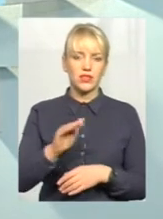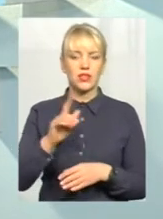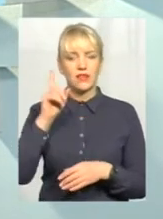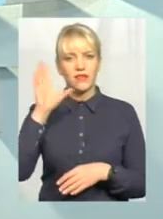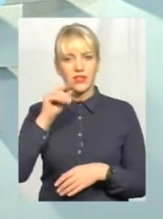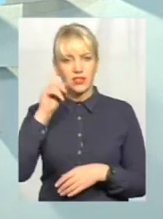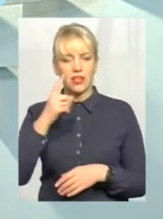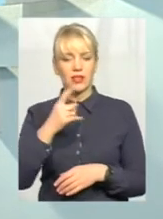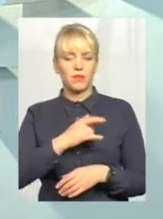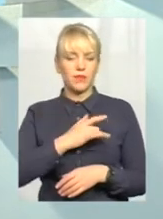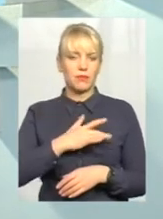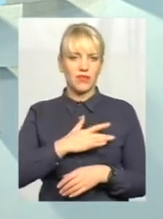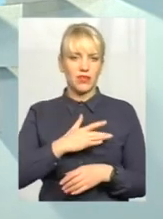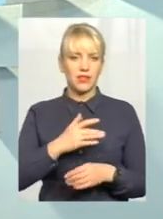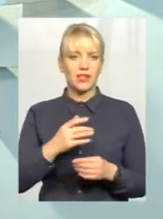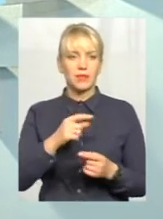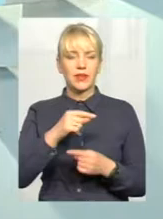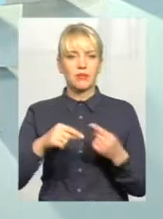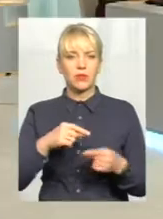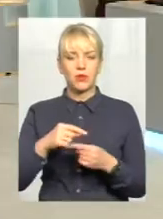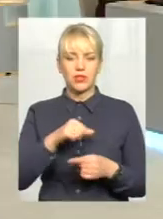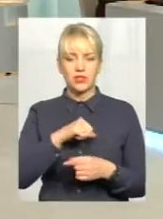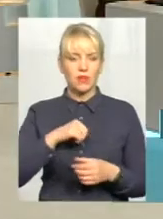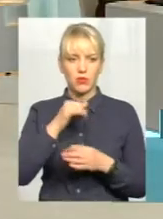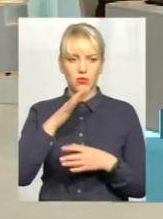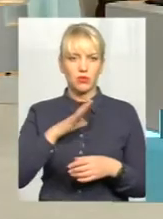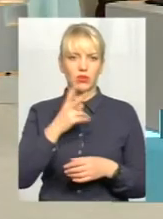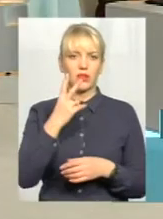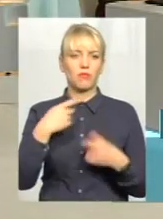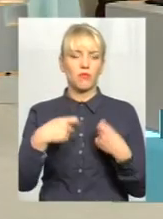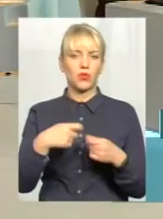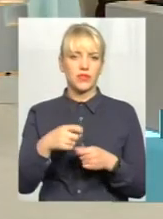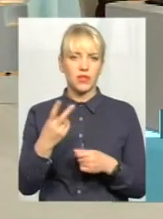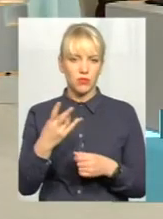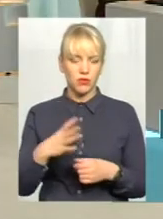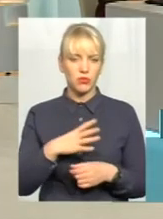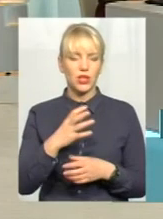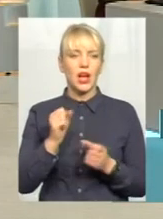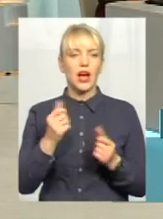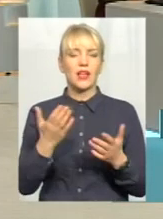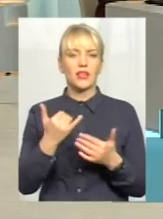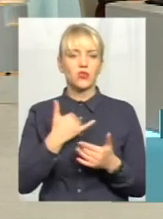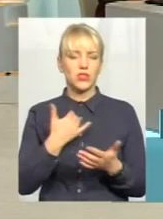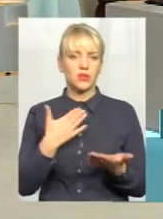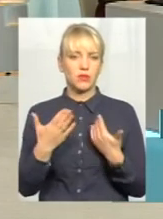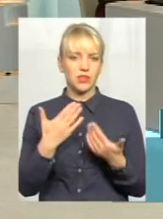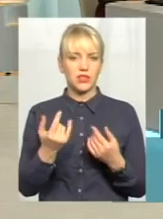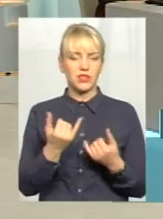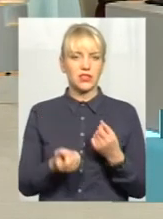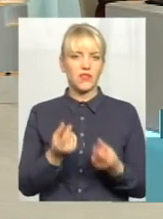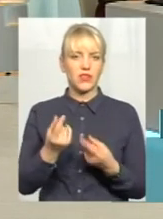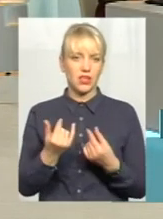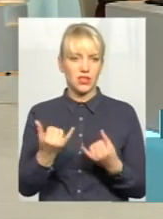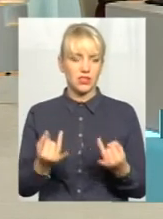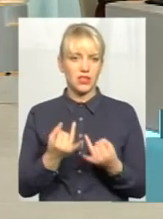один приватний підприємець, ніколи не проіснує сам там, що найменше два продавця. Але ж, який у нас підхід виникає цікавий?